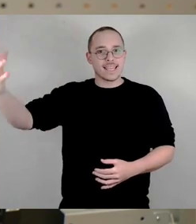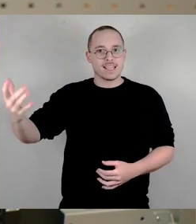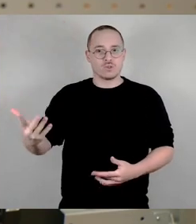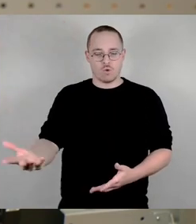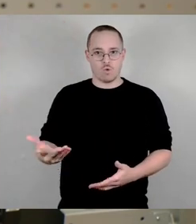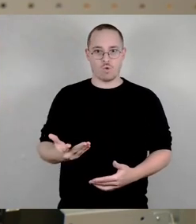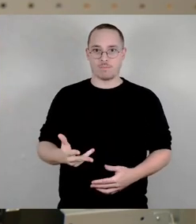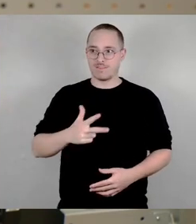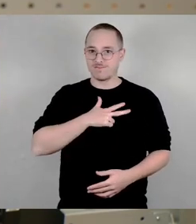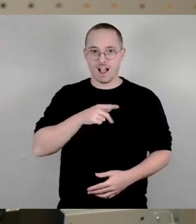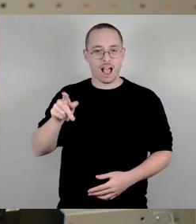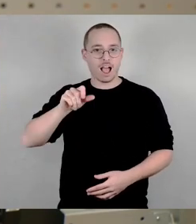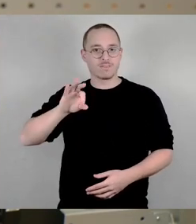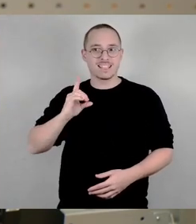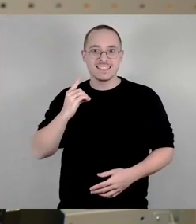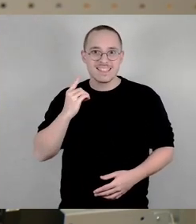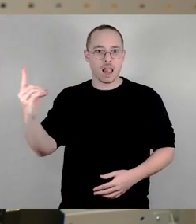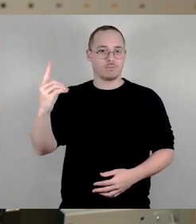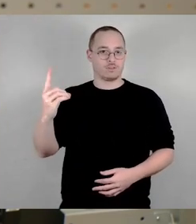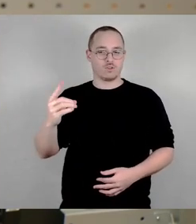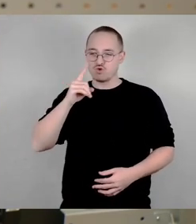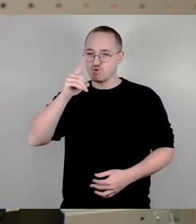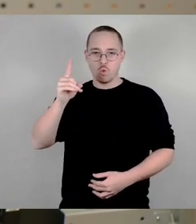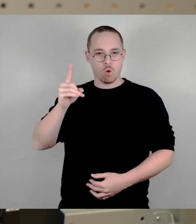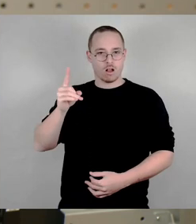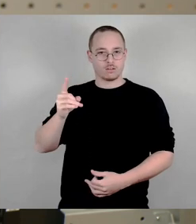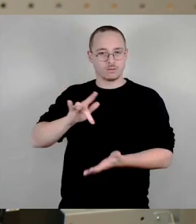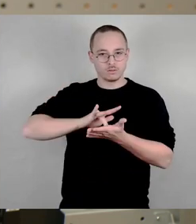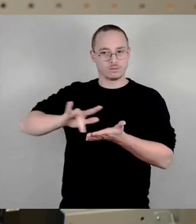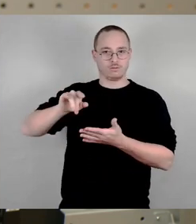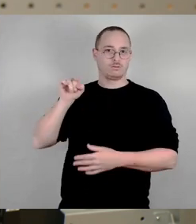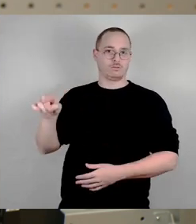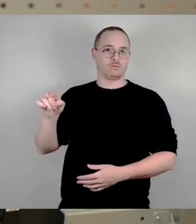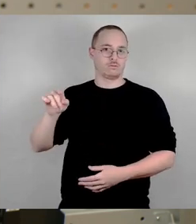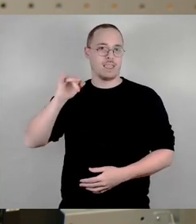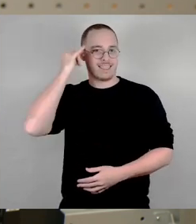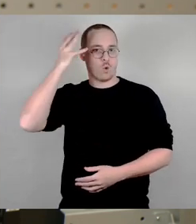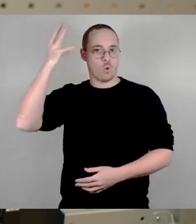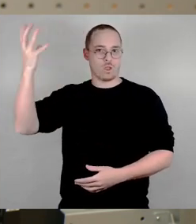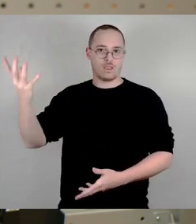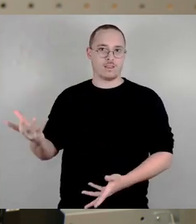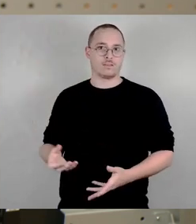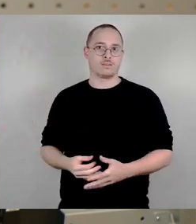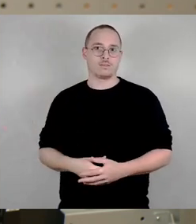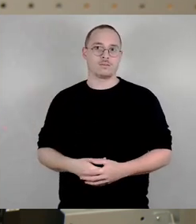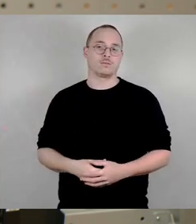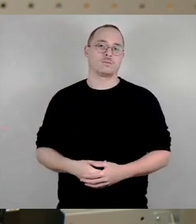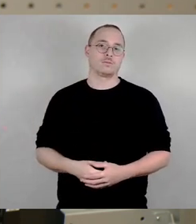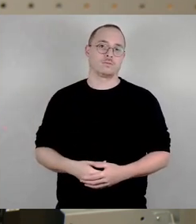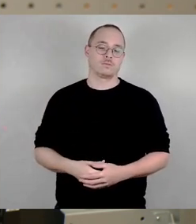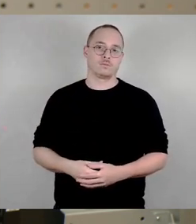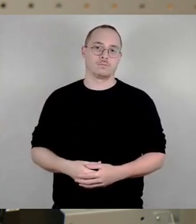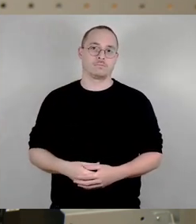wirklich sehr. Meine Damen und Herren, die Grundsteuer C, der Gesetzgeber hat uns